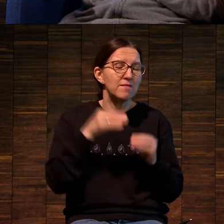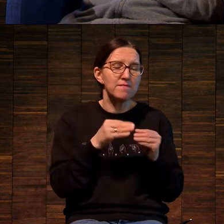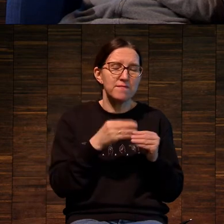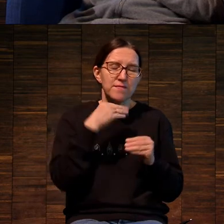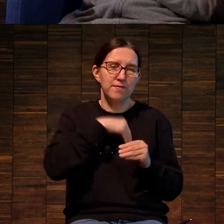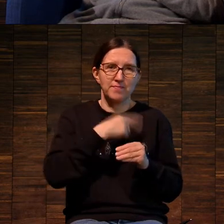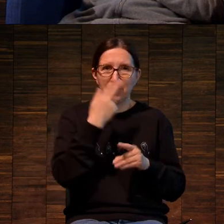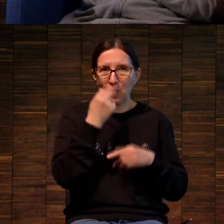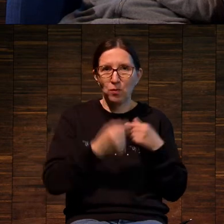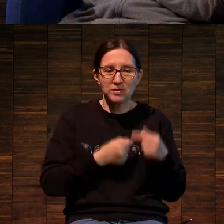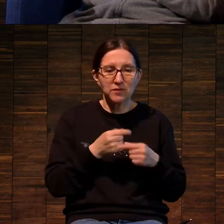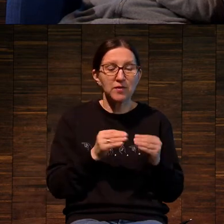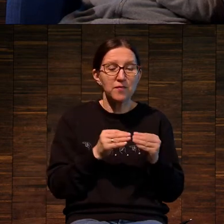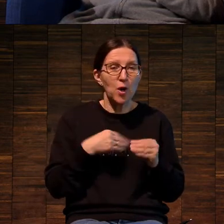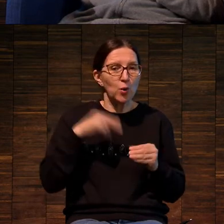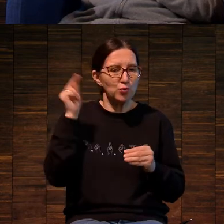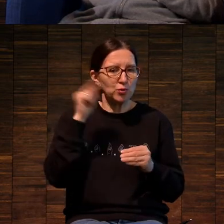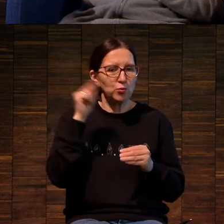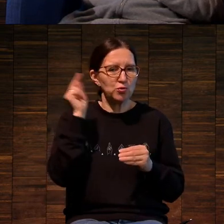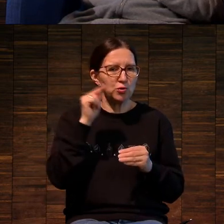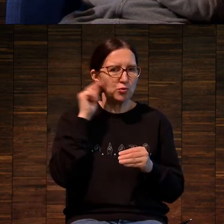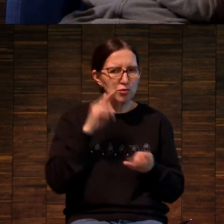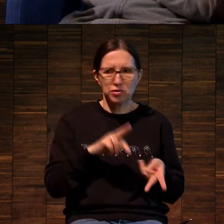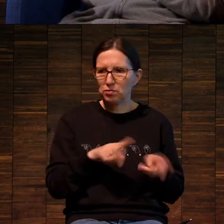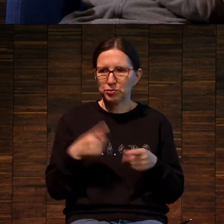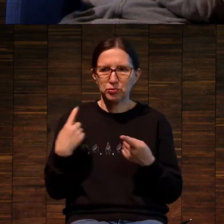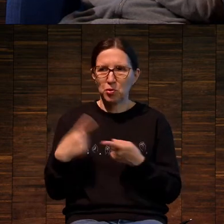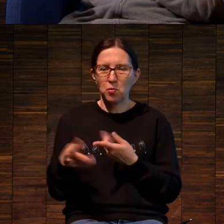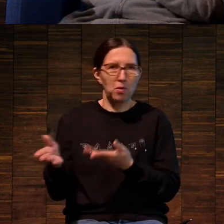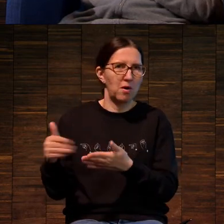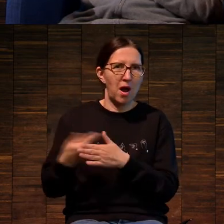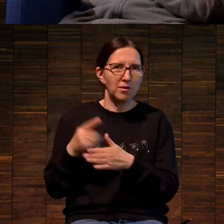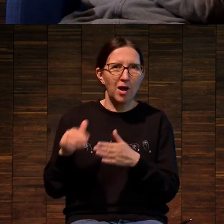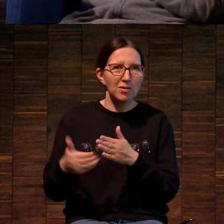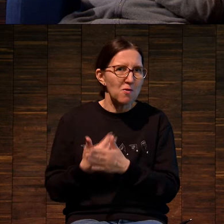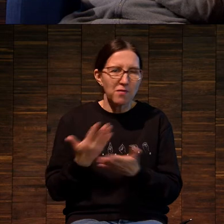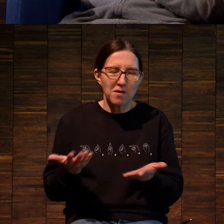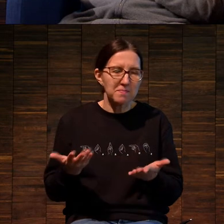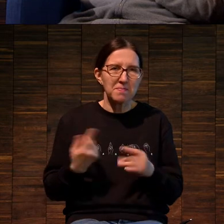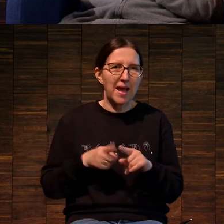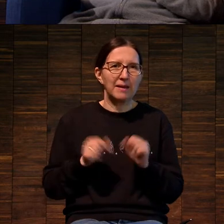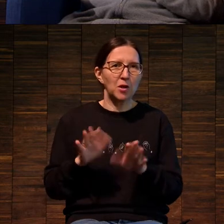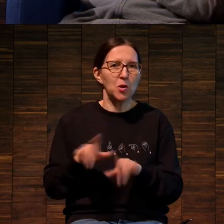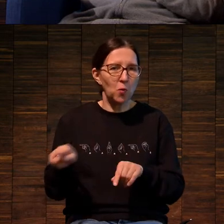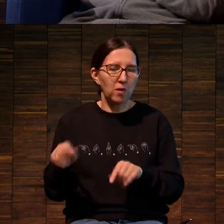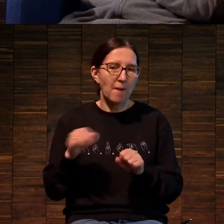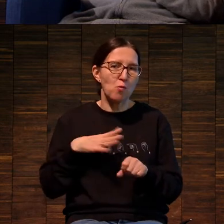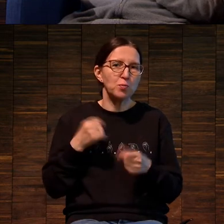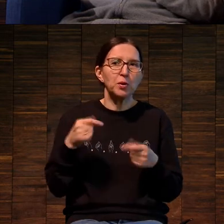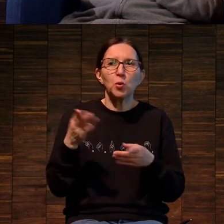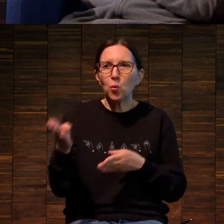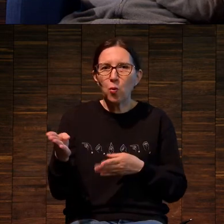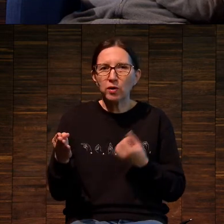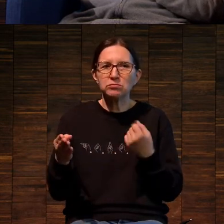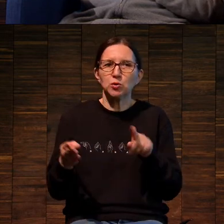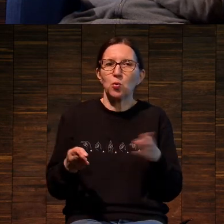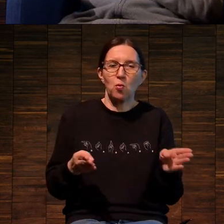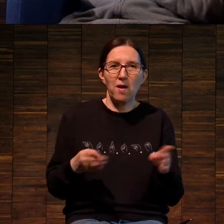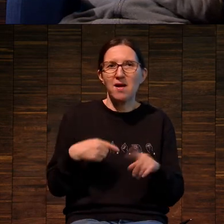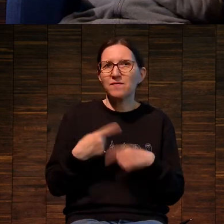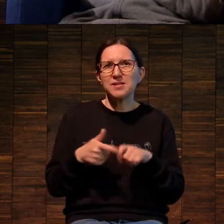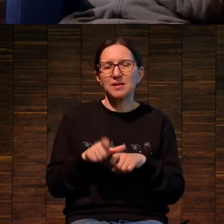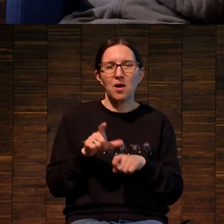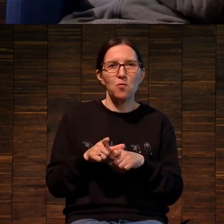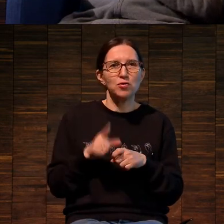консервативны, потому что ты всю жизнь этому учился, ну, как же так сказать, что вот это и не только это, а может быть, что-то по-другому, всегда